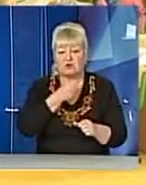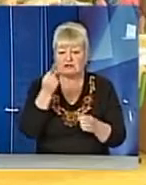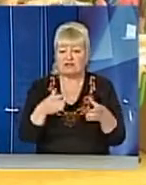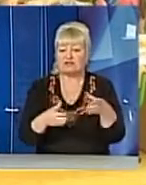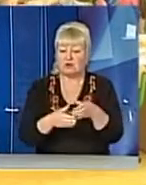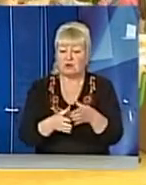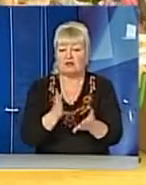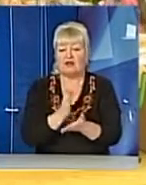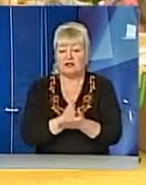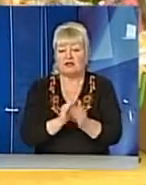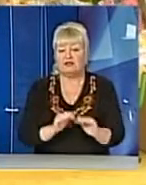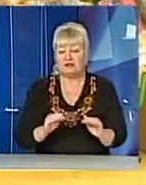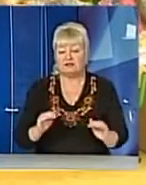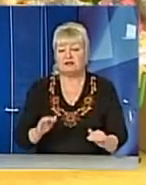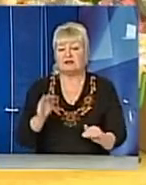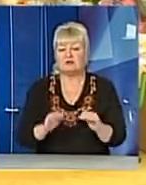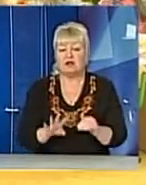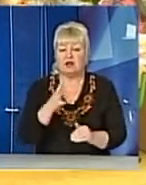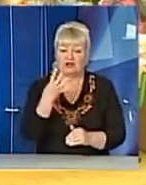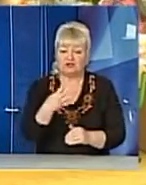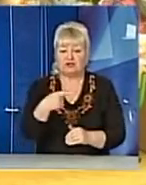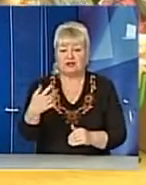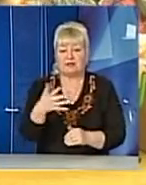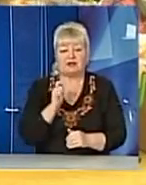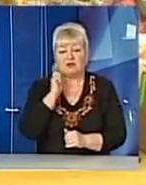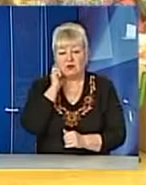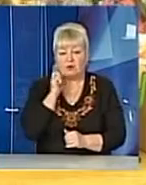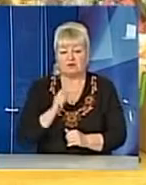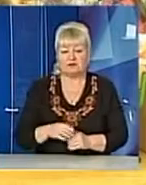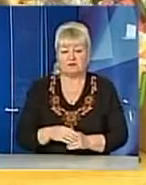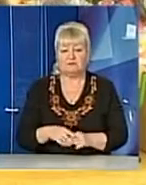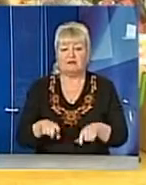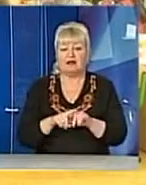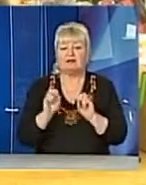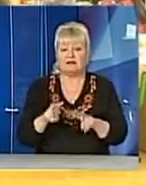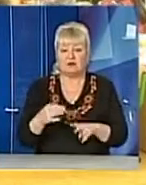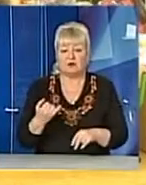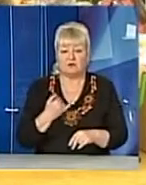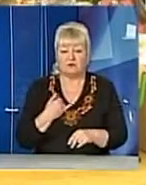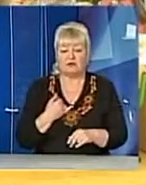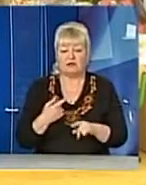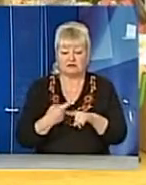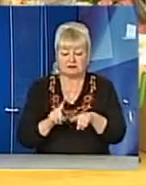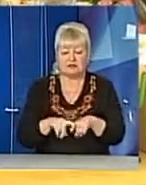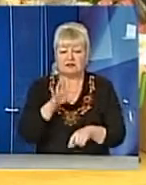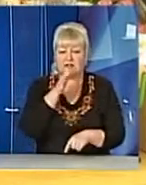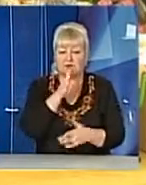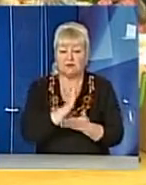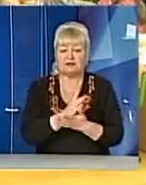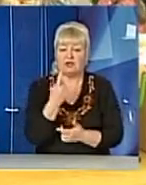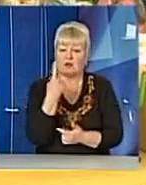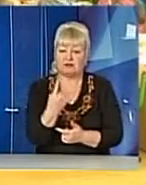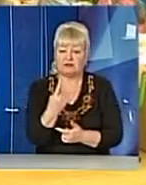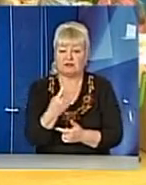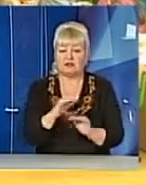І є дітки молодші віку 4-5 років, так як у нас це на даний момент один-єдиний